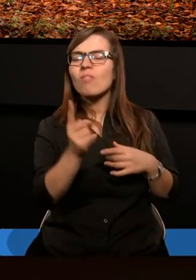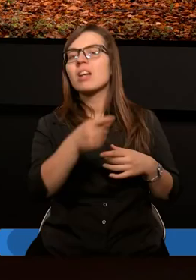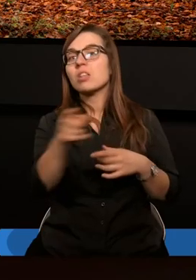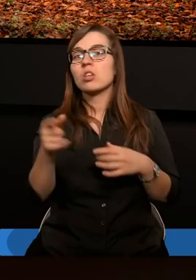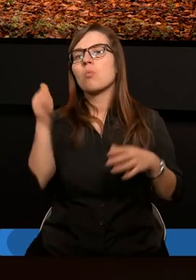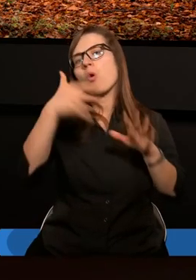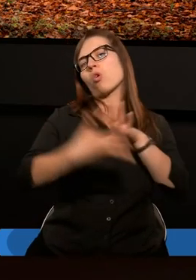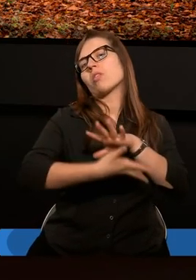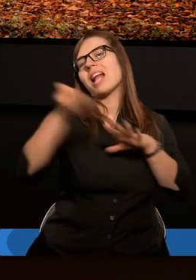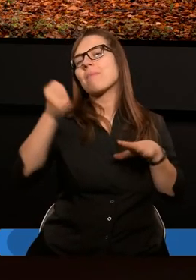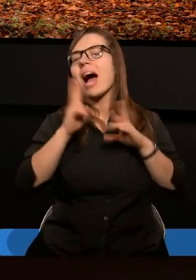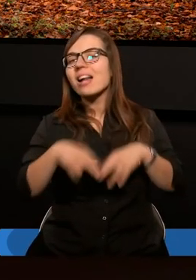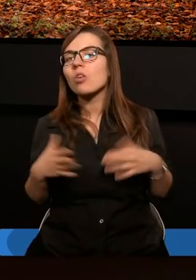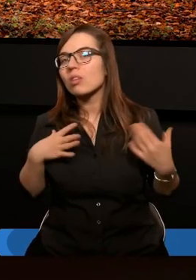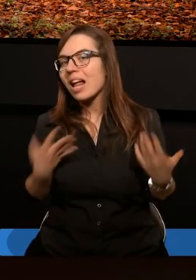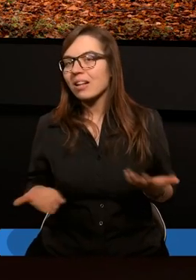zostaną nam odjęte.